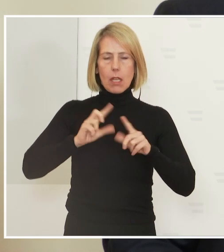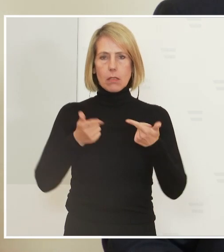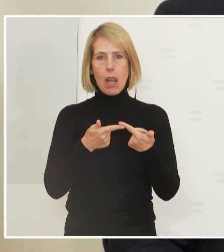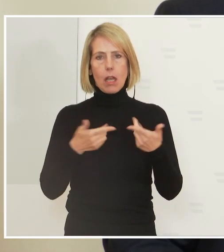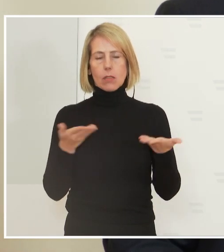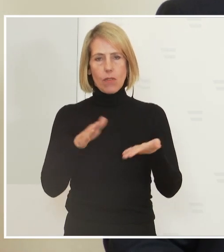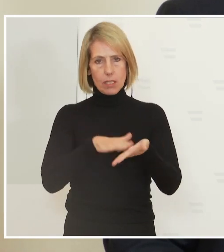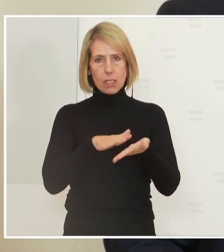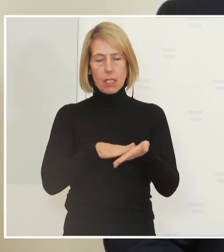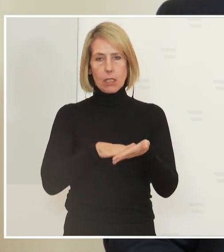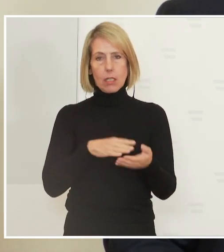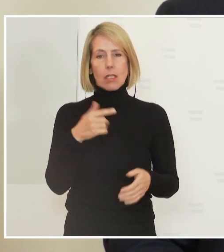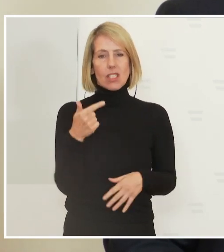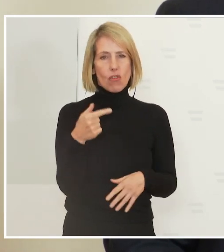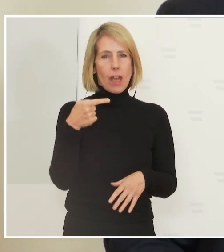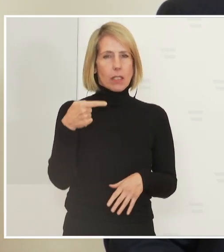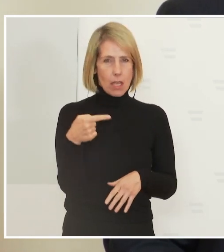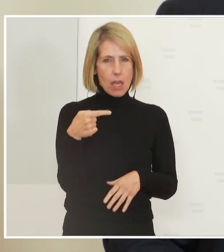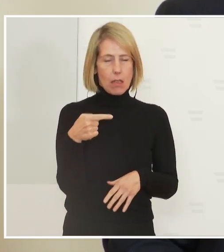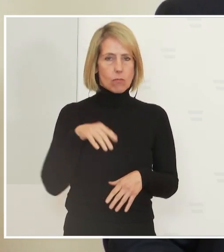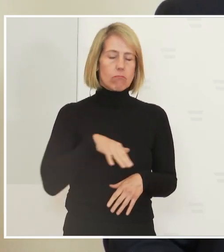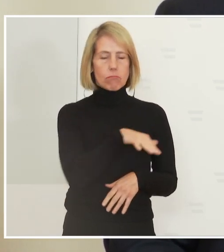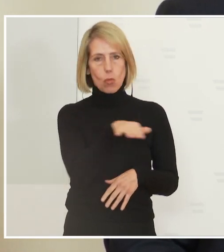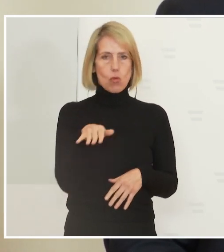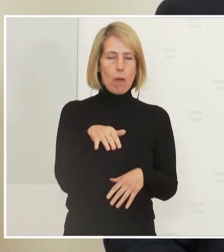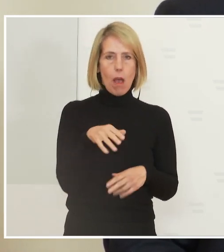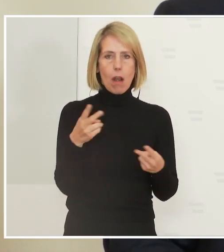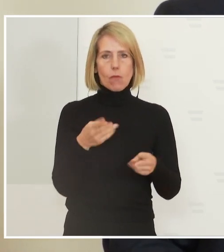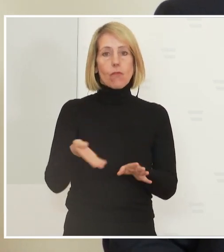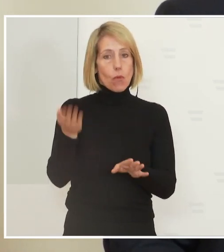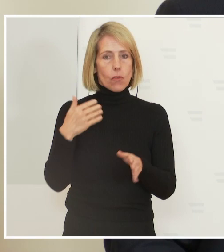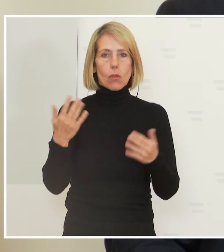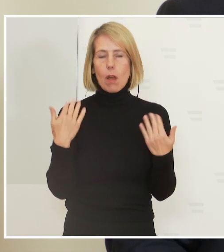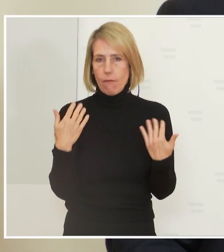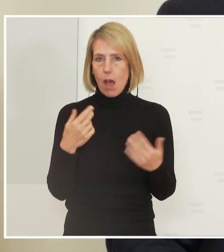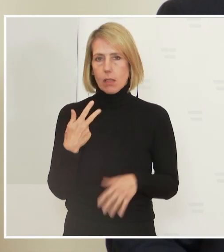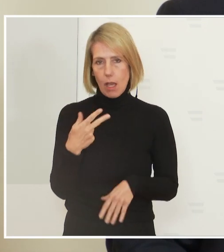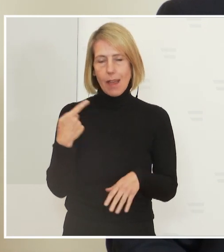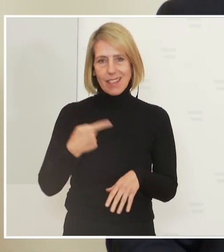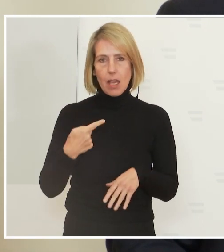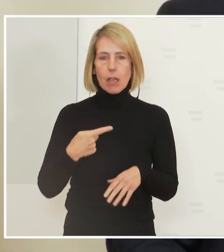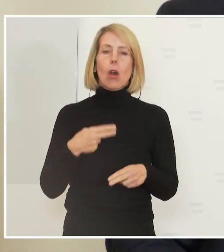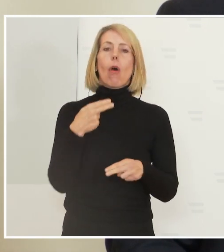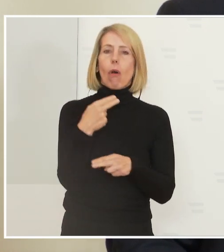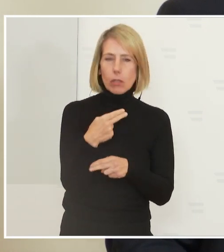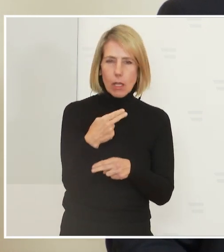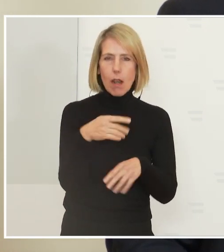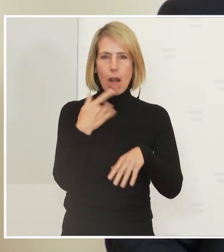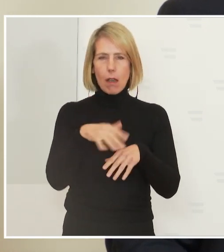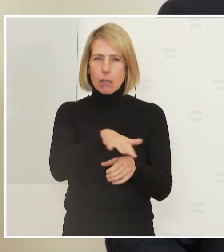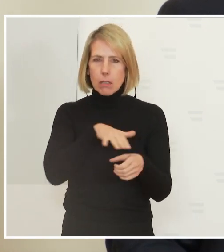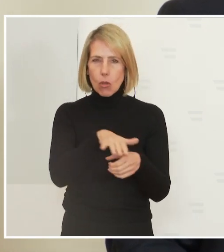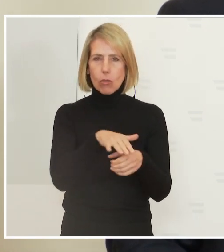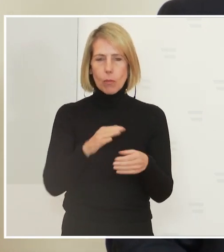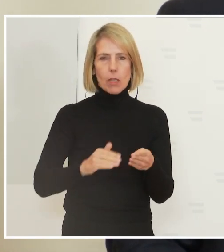Folgendes. 2G überall, wo bisher 3G galt. Das heißt Gastronomie, Hotellerie, Körpernei, Dienstleister, Besucher